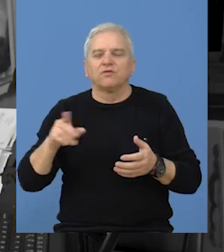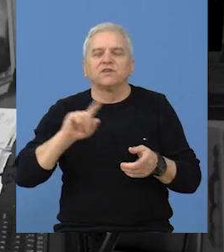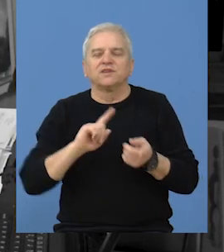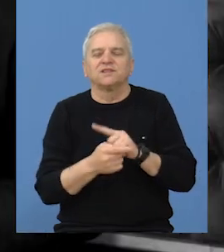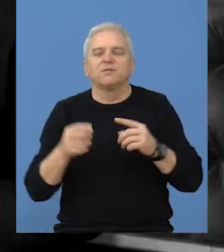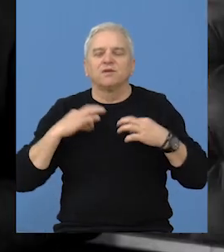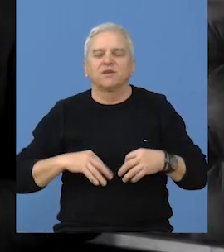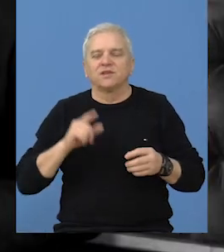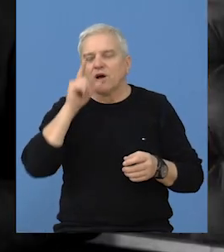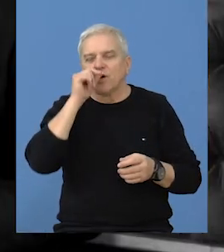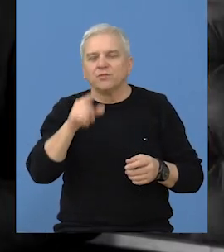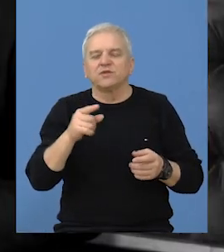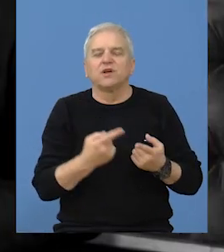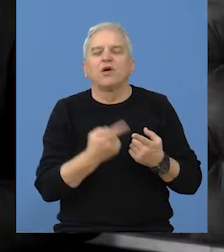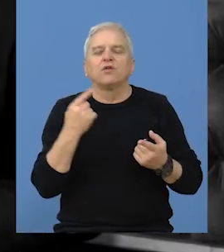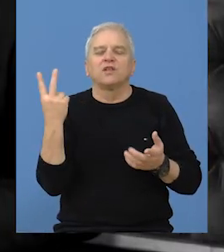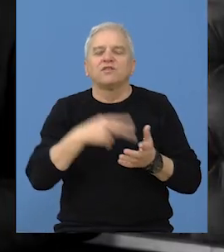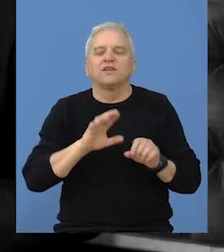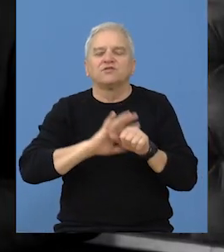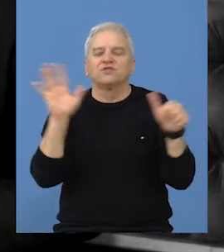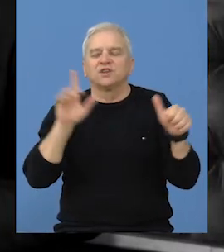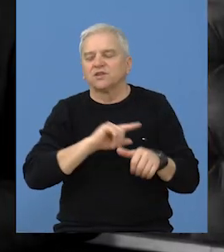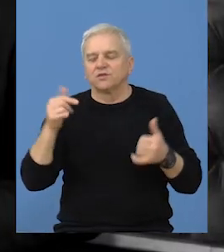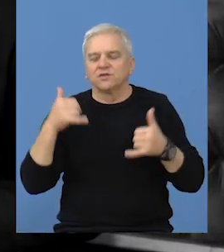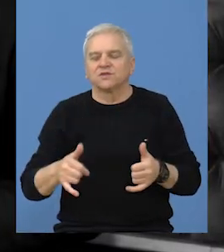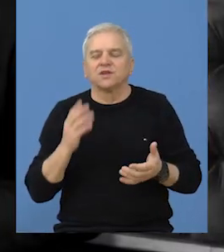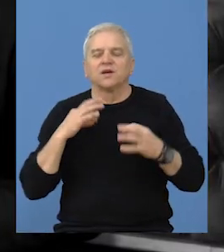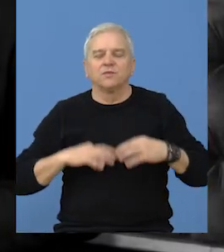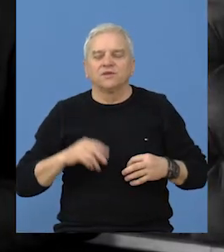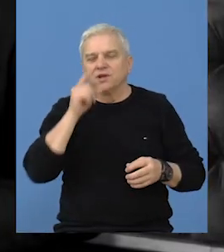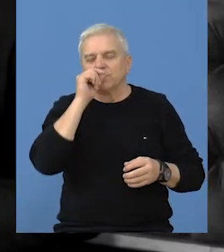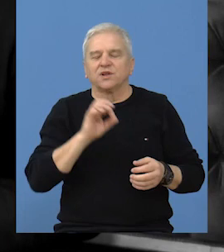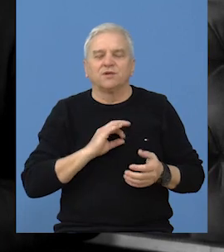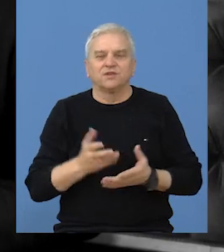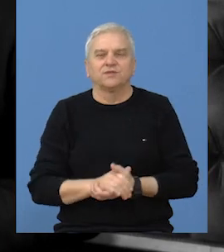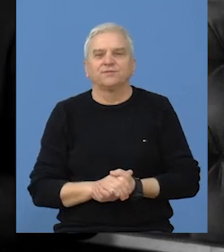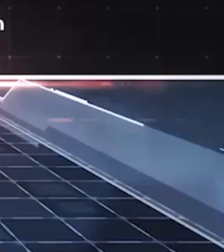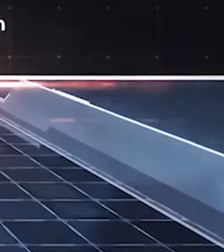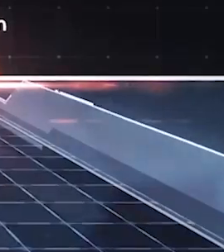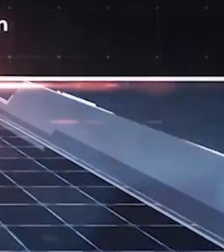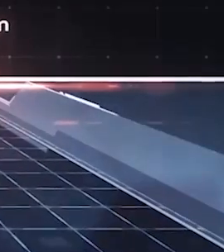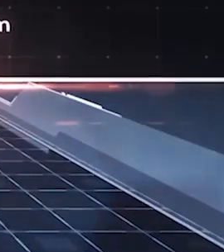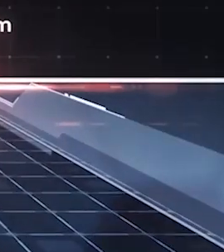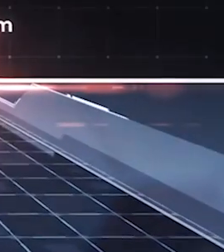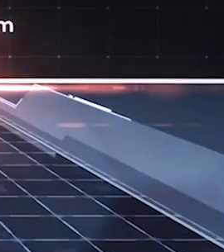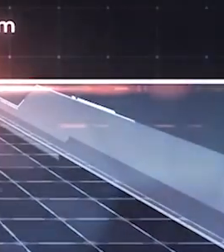bio je na funkciji zamenika predsjednika opštine, a od 2016. do danas predsjednik opštine Bečej.